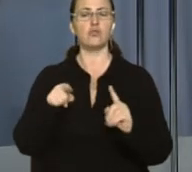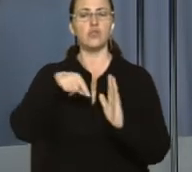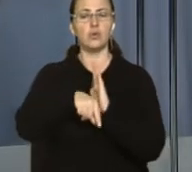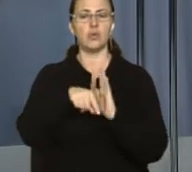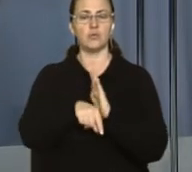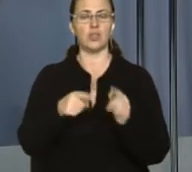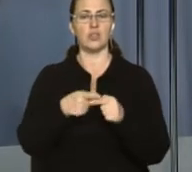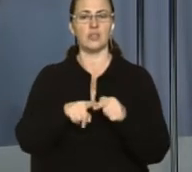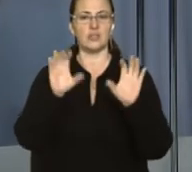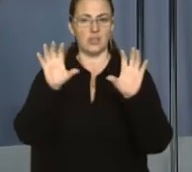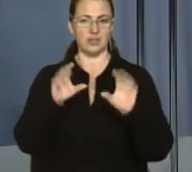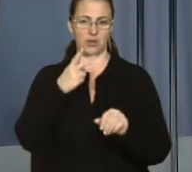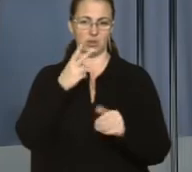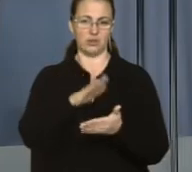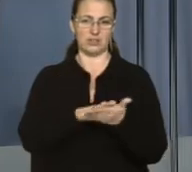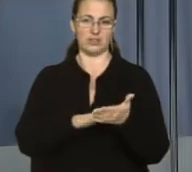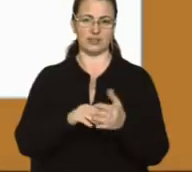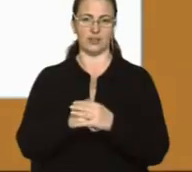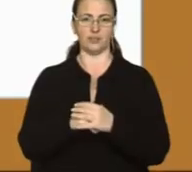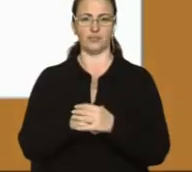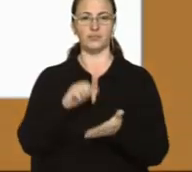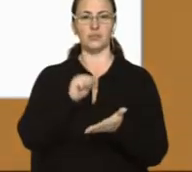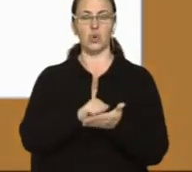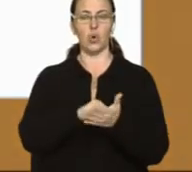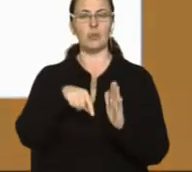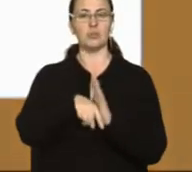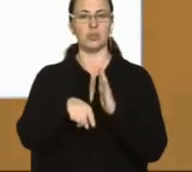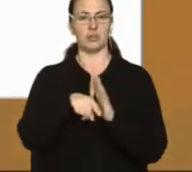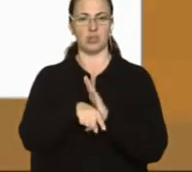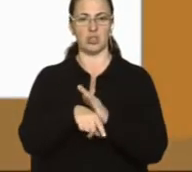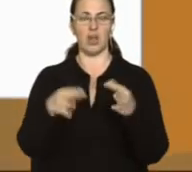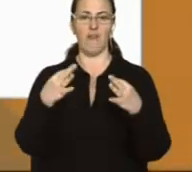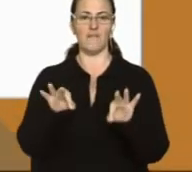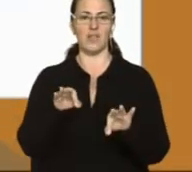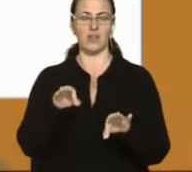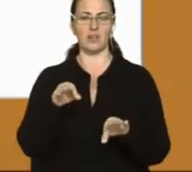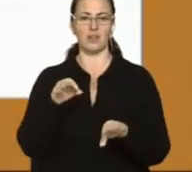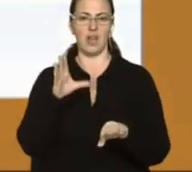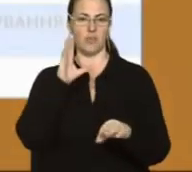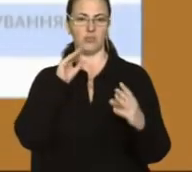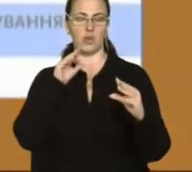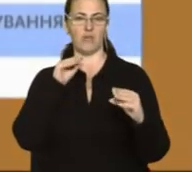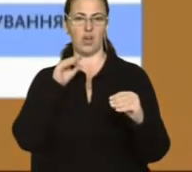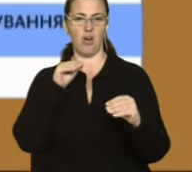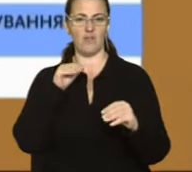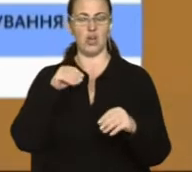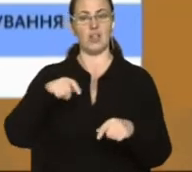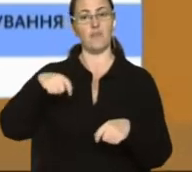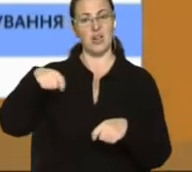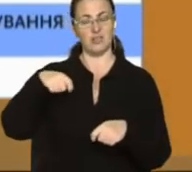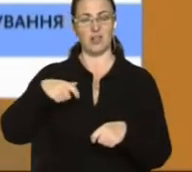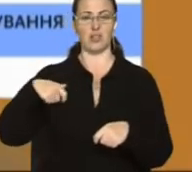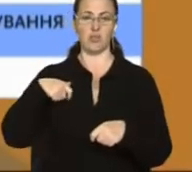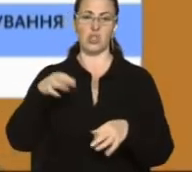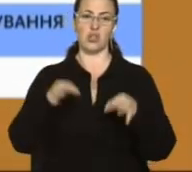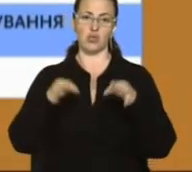закон про мову, дивіться далі. Документ передбачає, зокрема, вільне володіння українською мовою для президента, депутатів,